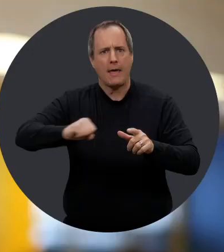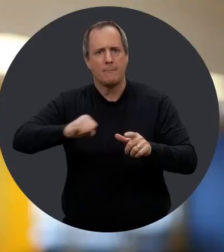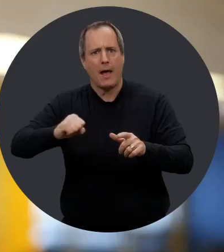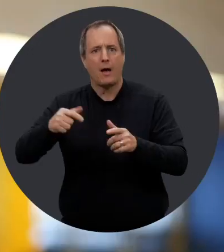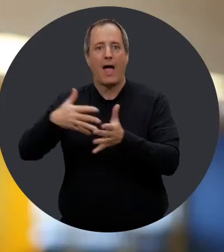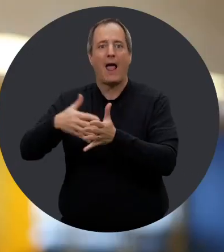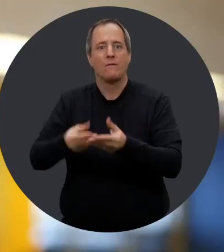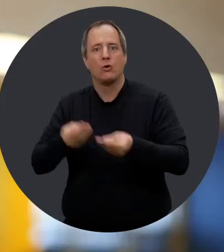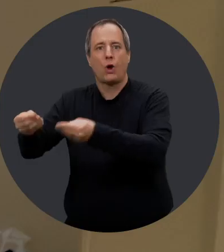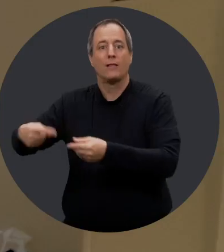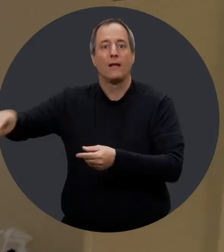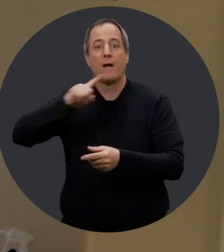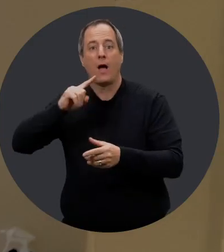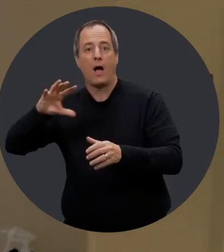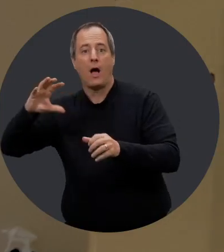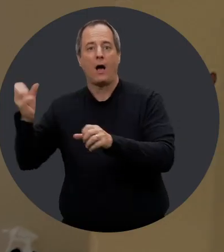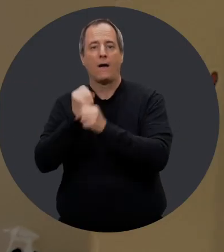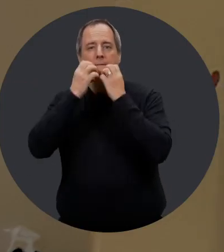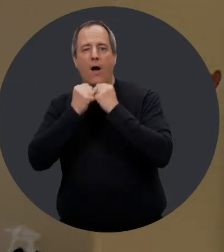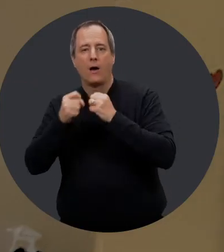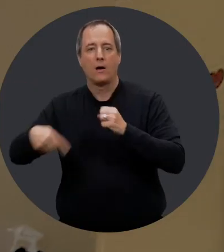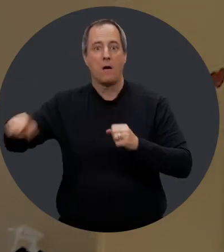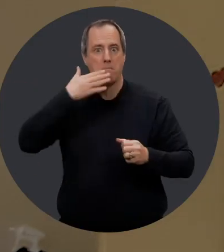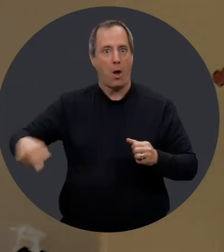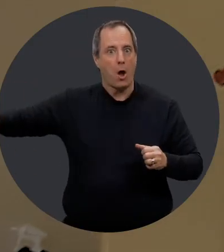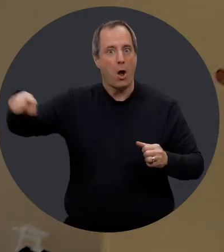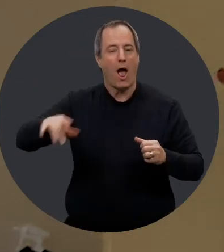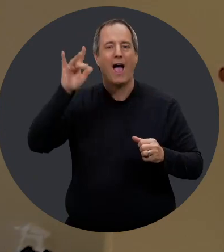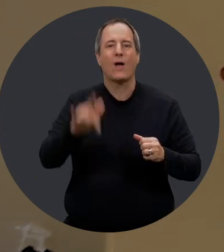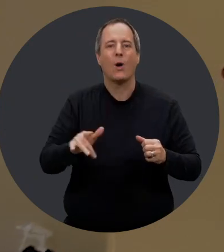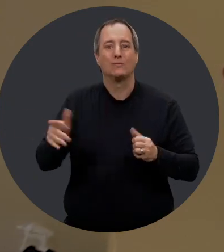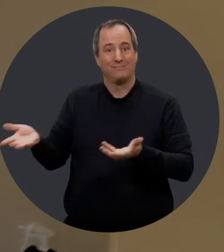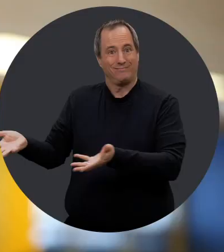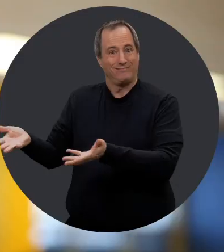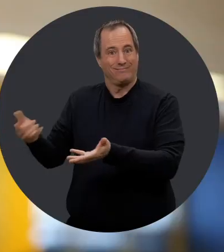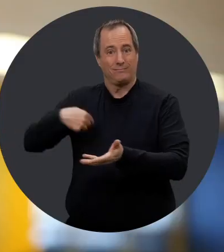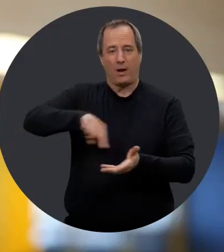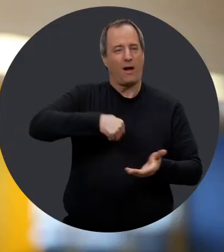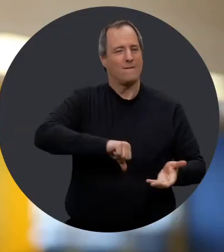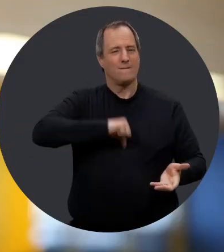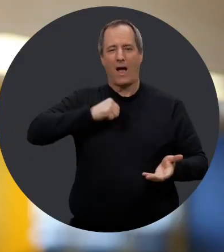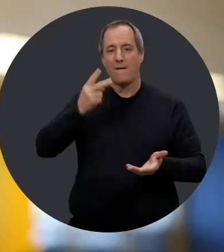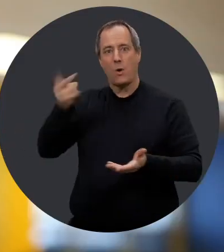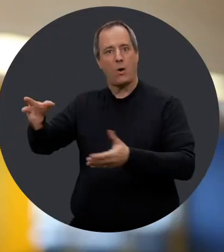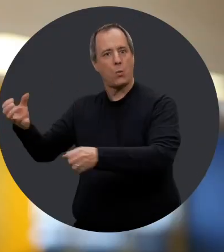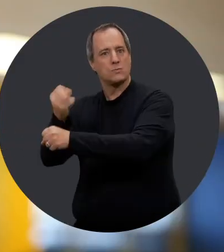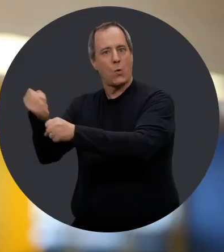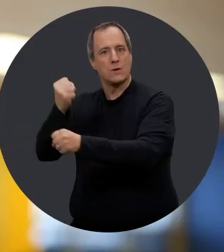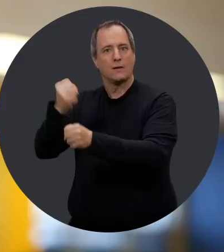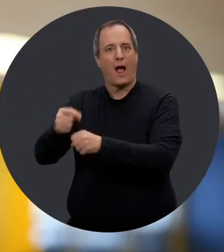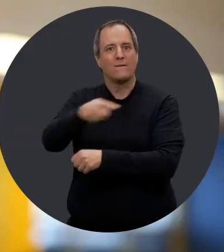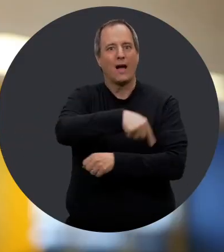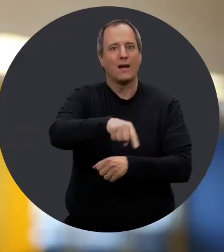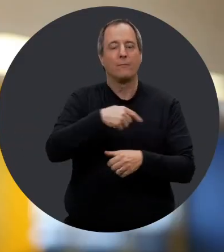satisfaits aussi du suivi qui est fait, puis du rendement que nos élèves donnent. Donc, pour eux, ils sont gagnants, ils sont valorisés. Ils se trouvent bons parce qu'ils le sont, puis nous, on est très